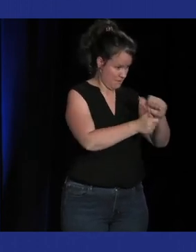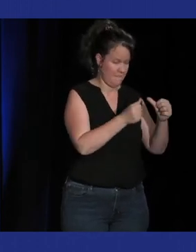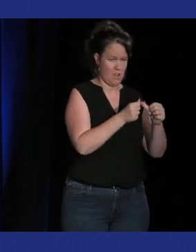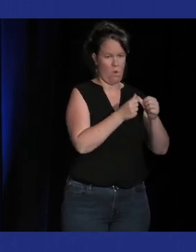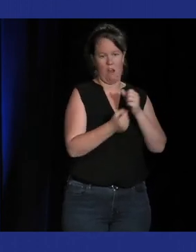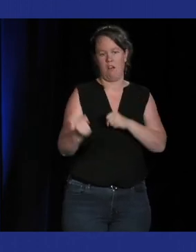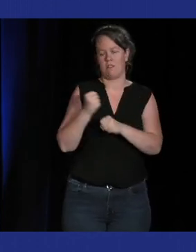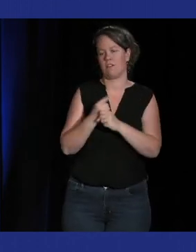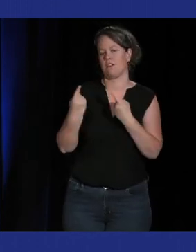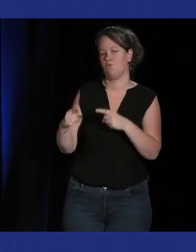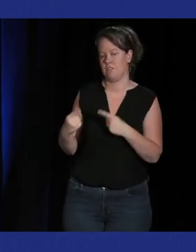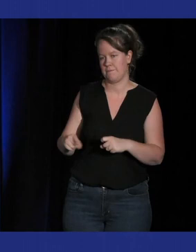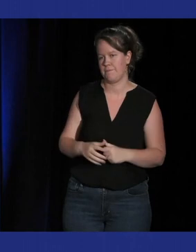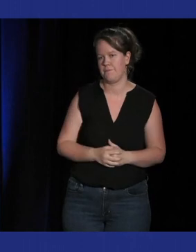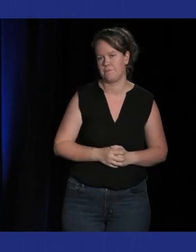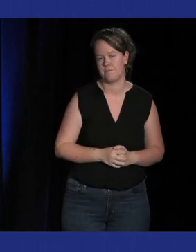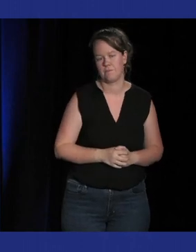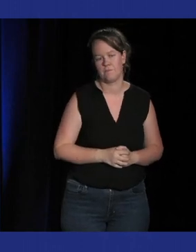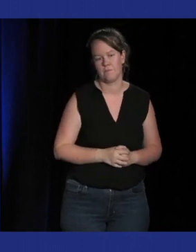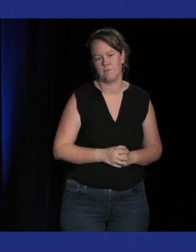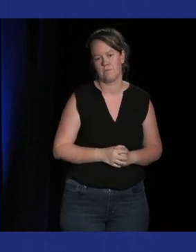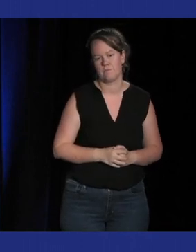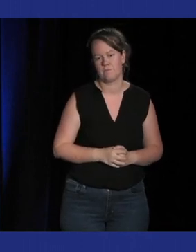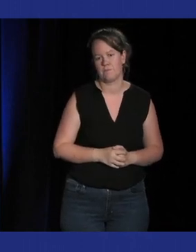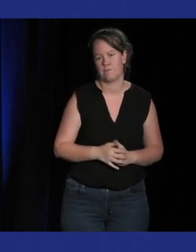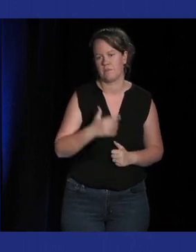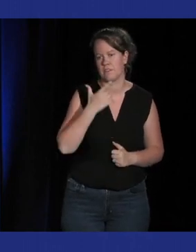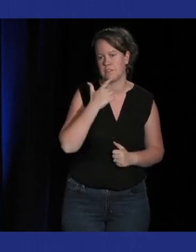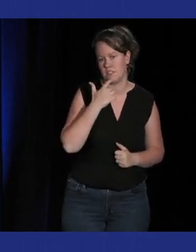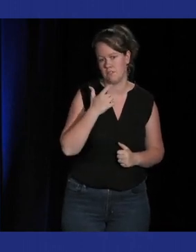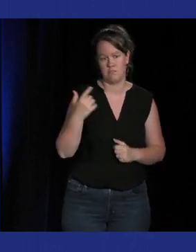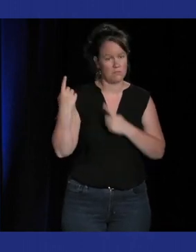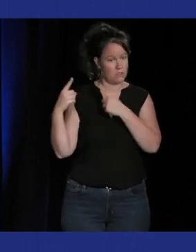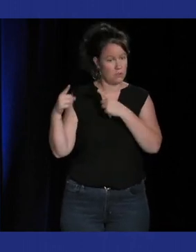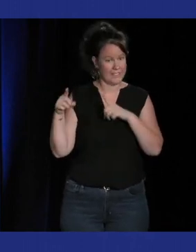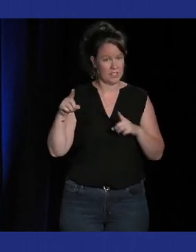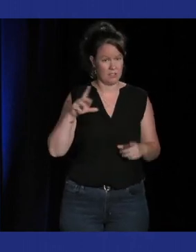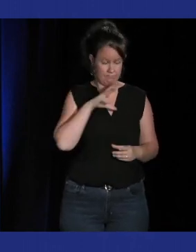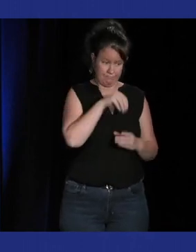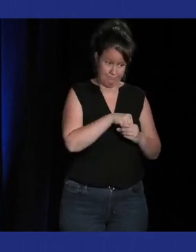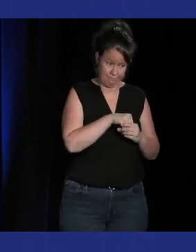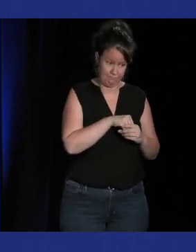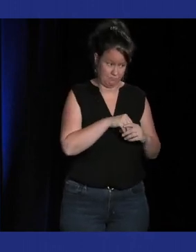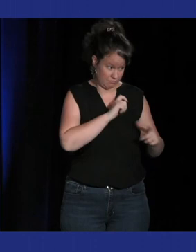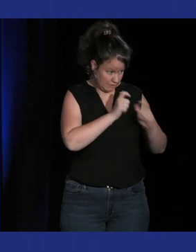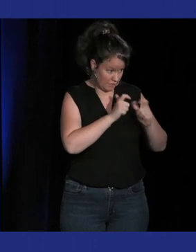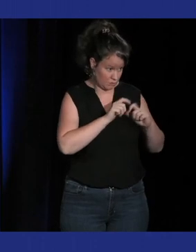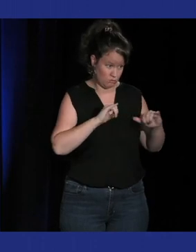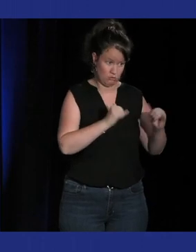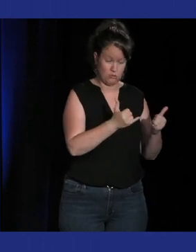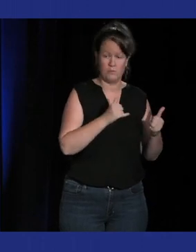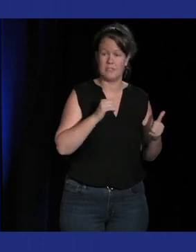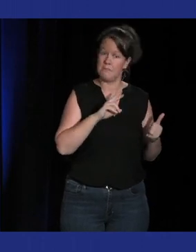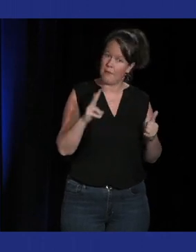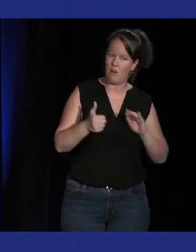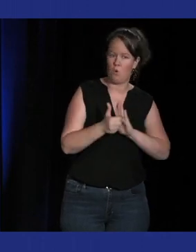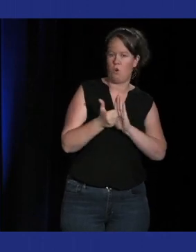mais la musique a une place importante dans le gameplay sans en être central aussi donc ce n pas forcément des jeux musicaux mais ça s'inscrit un petit peu dans cette démarche de comment